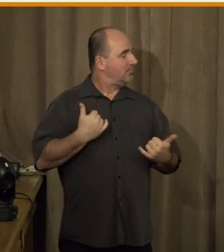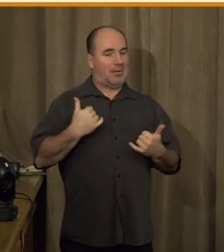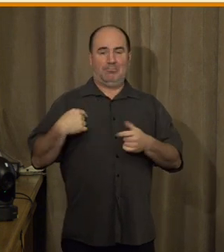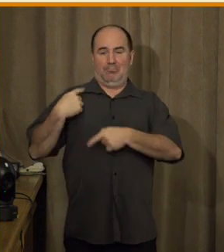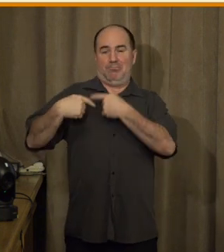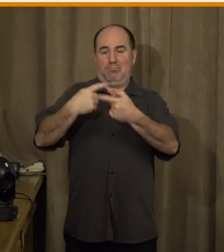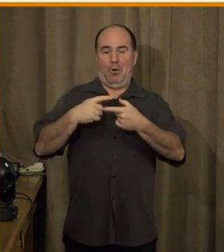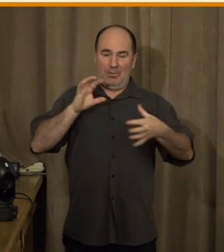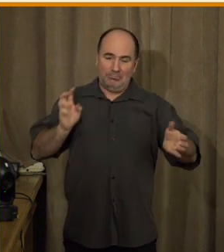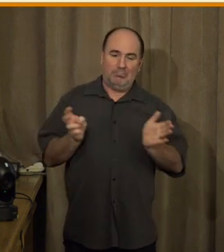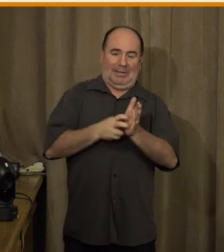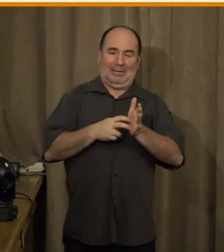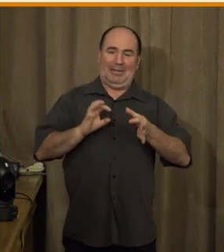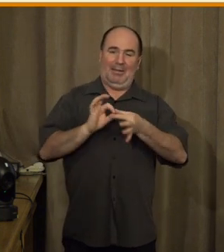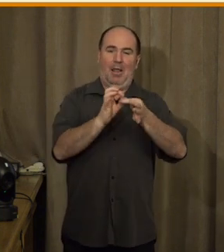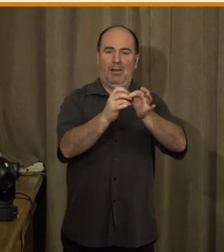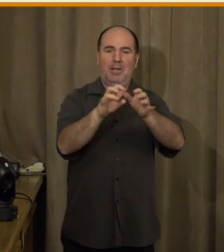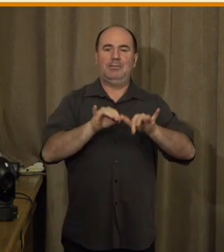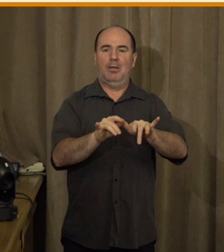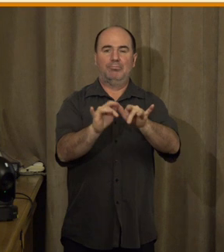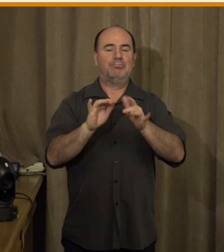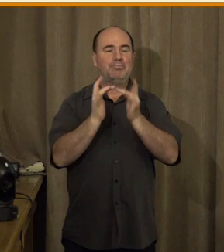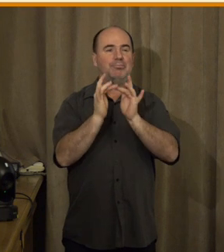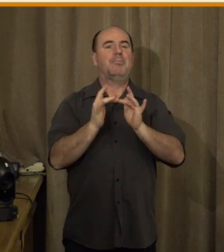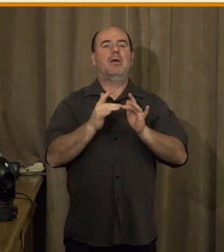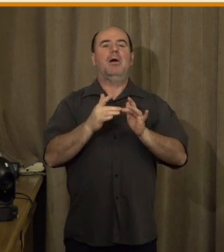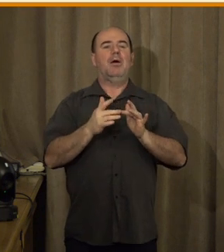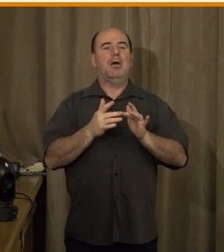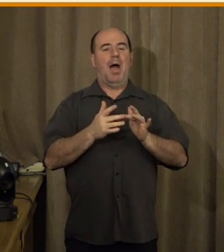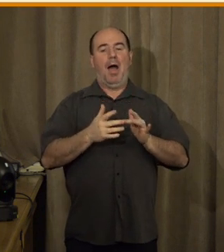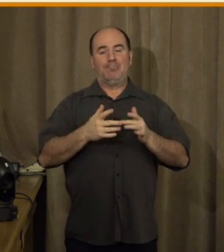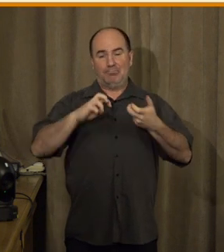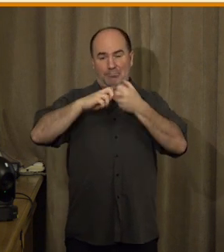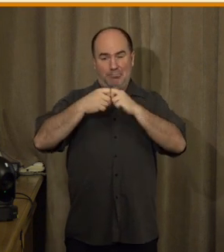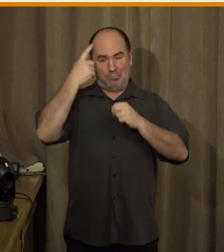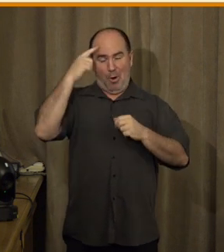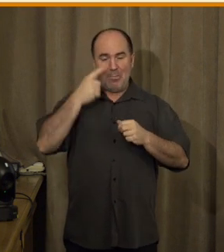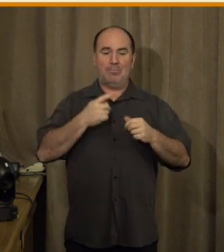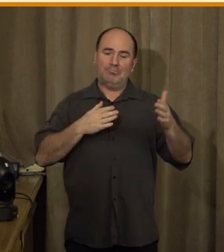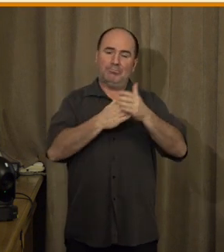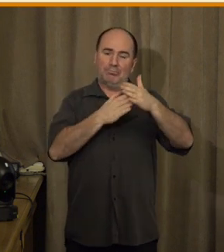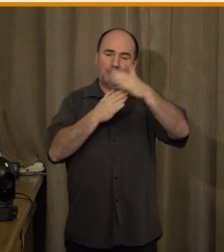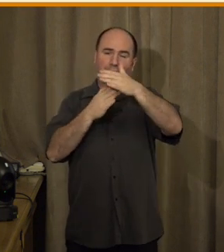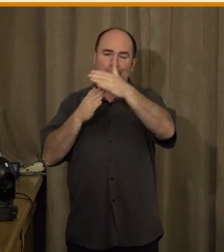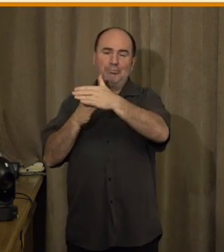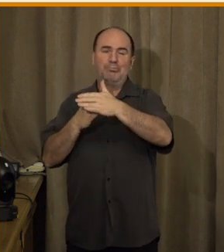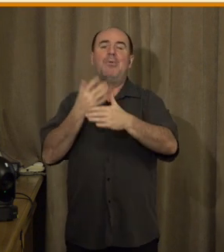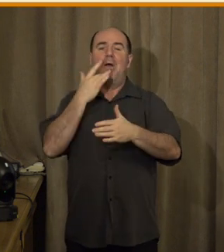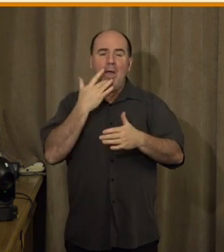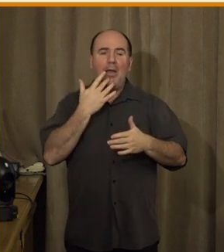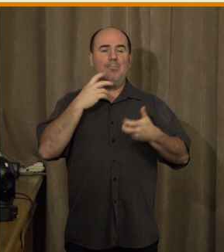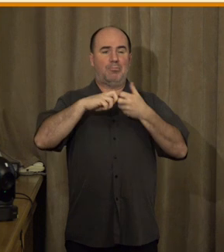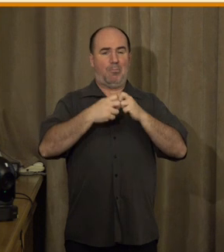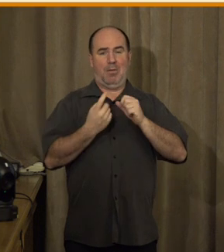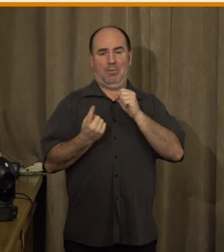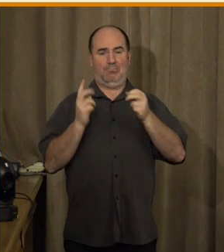oblasti digitálního vyloučení nebo v oblasti digitální vlastně, jaké problémy, na jaké problémy narážejí lidé, kteří mají sluchové postižení,